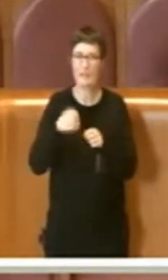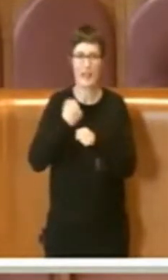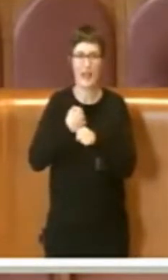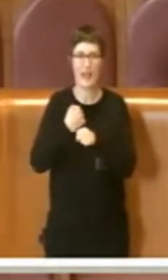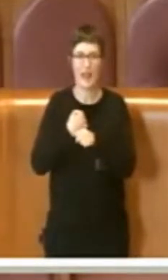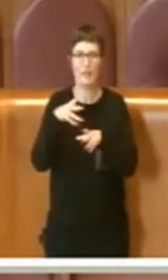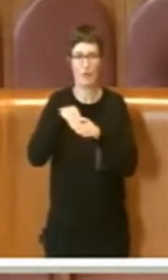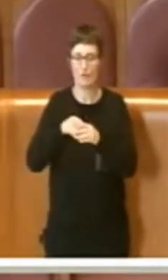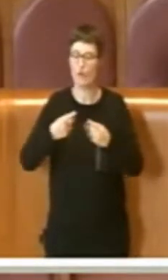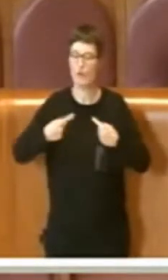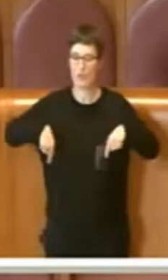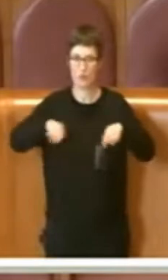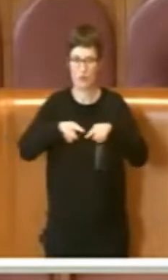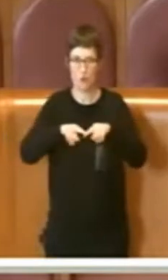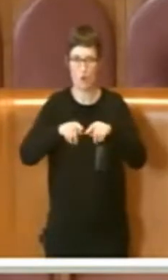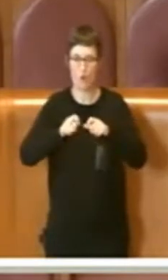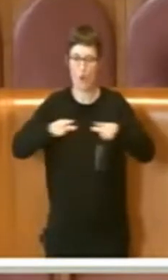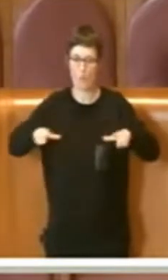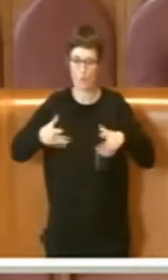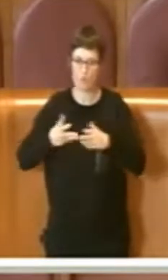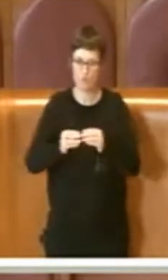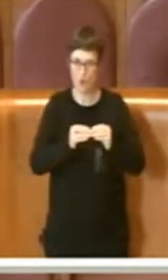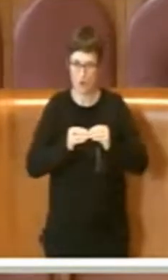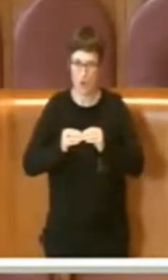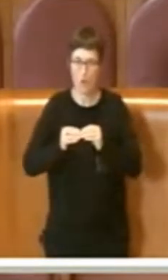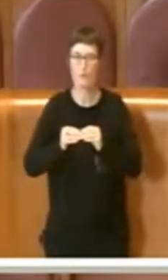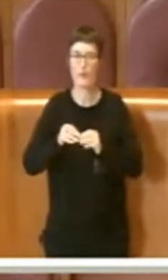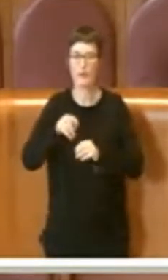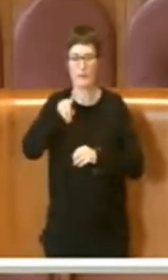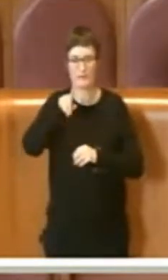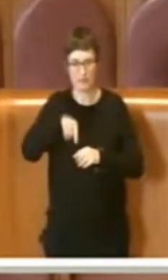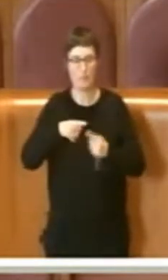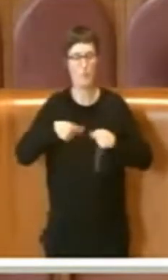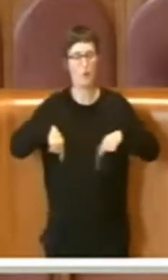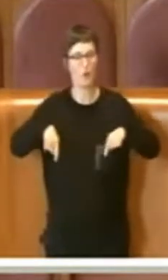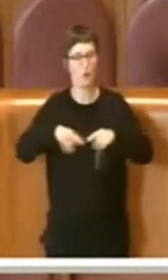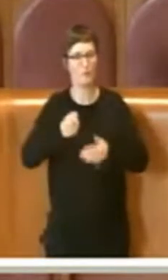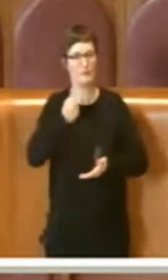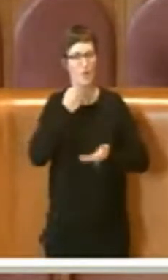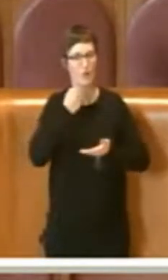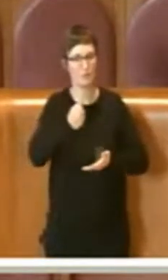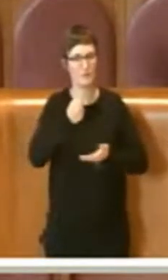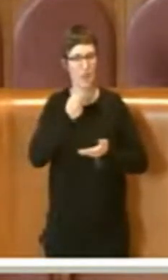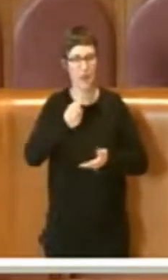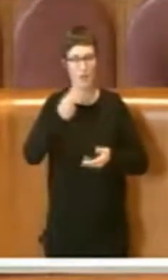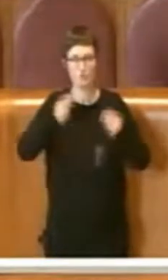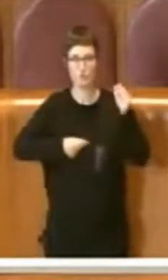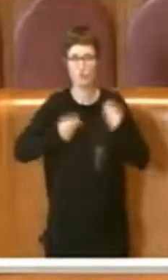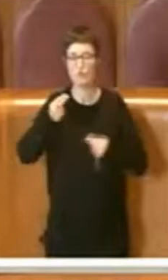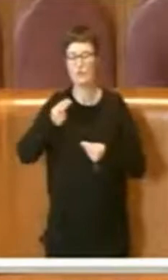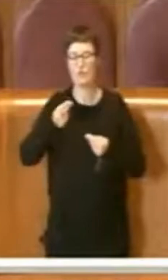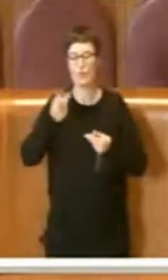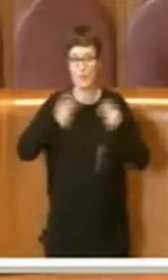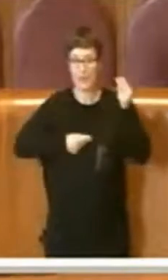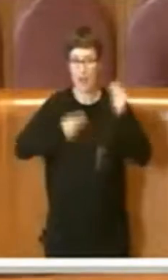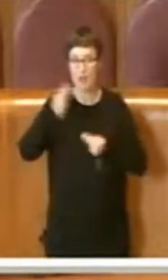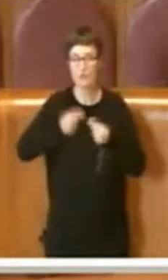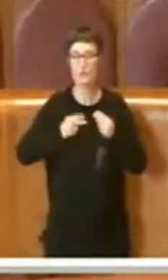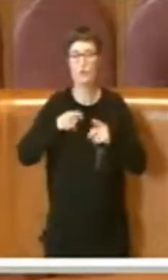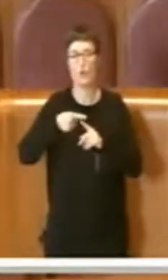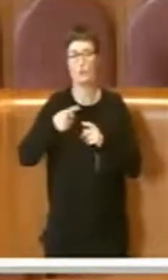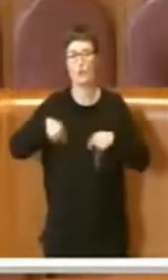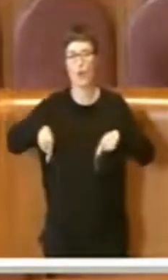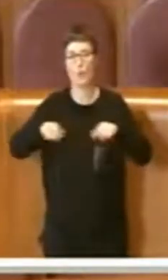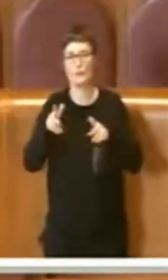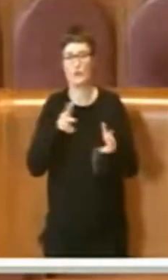anche dalla Commissione bilancio e dalla Commissione mobilità. Sostanzialmente, con questa